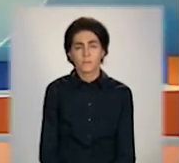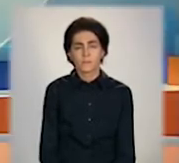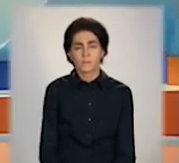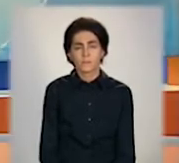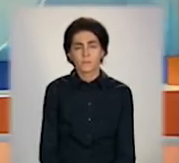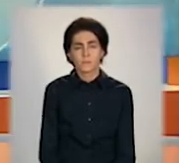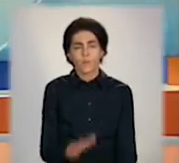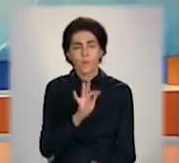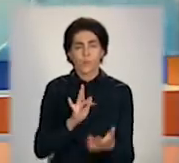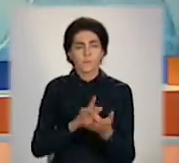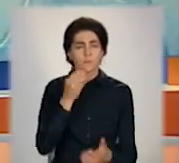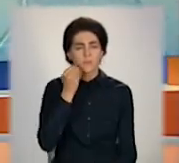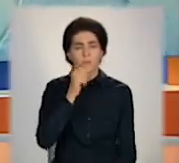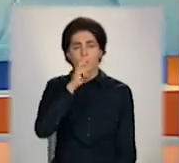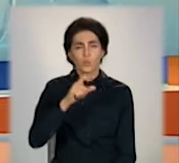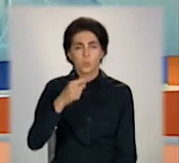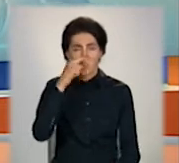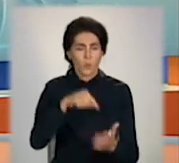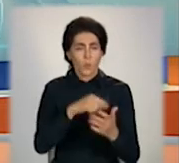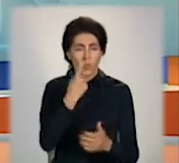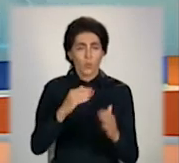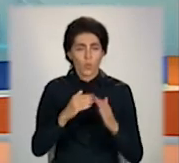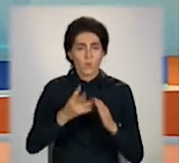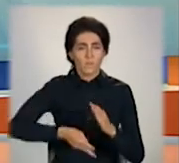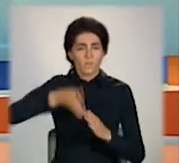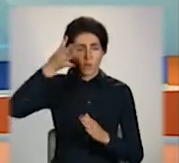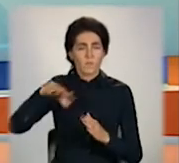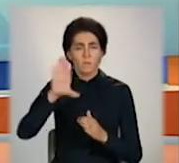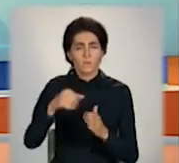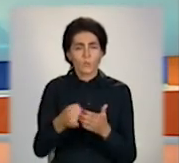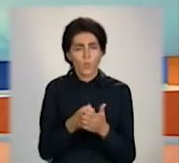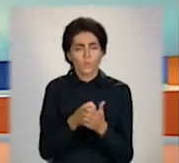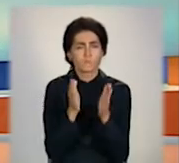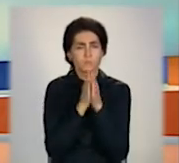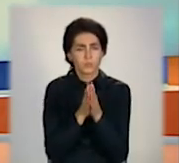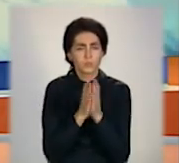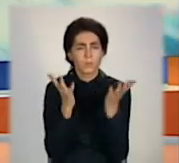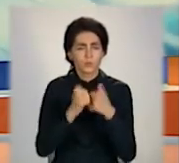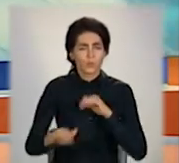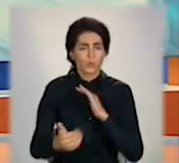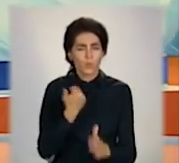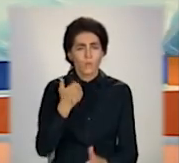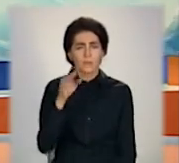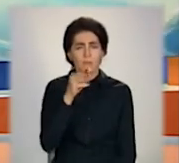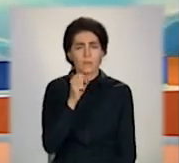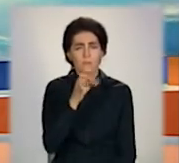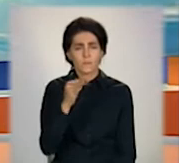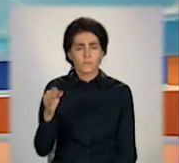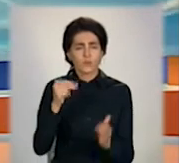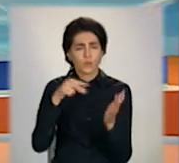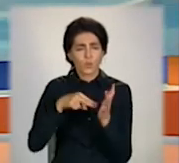У Слов'янську мешканці одного з будинків домагаються, аби їм перерахували тариф на тепло і